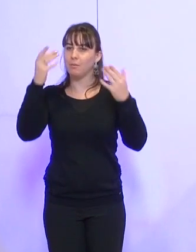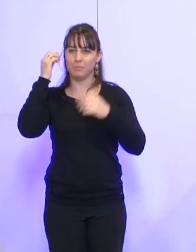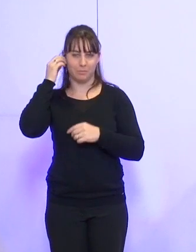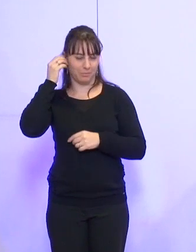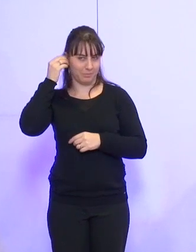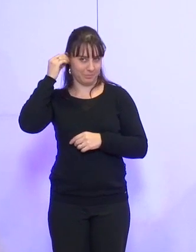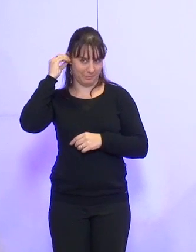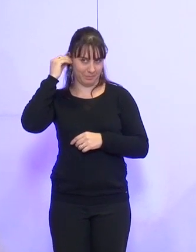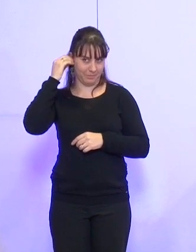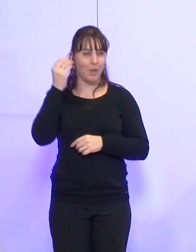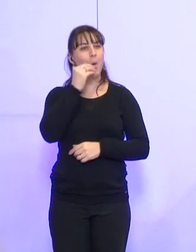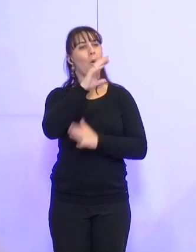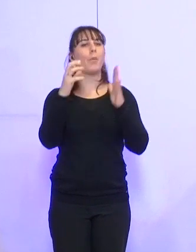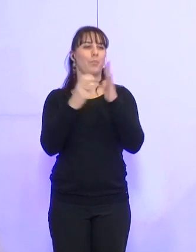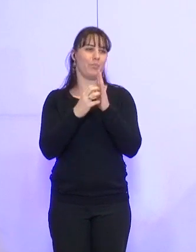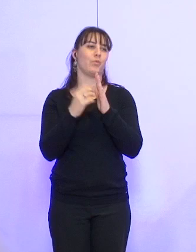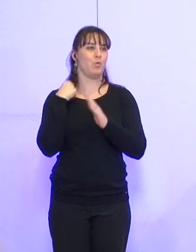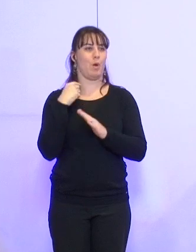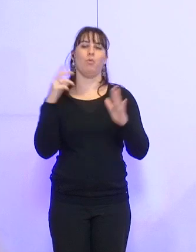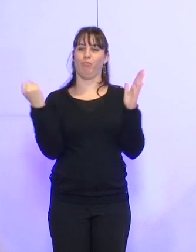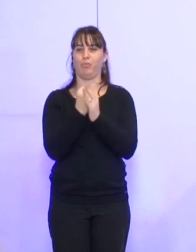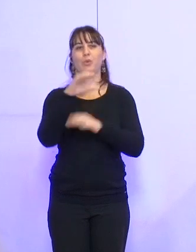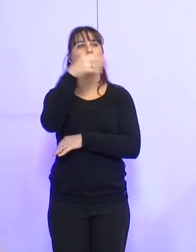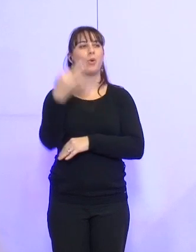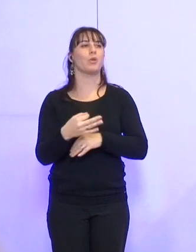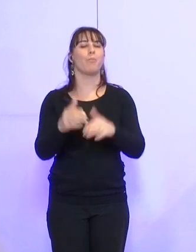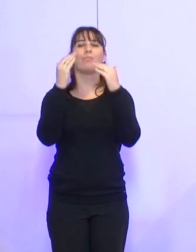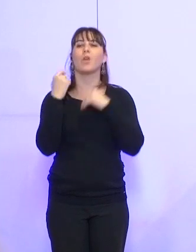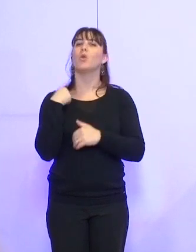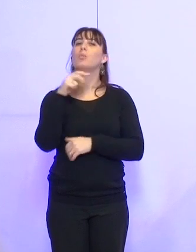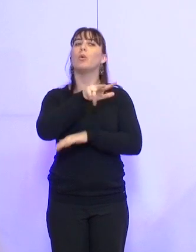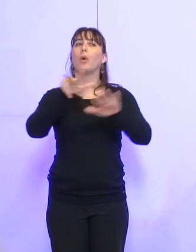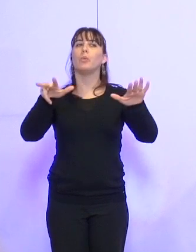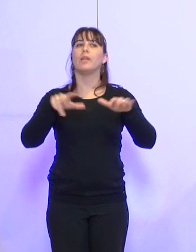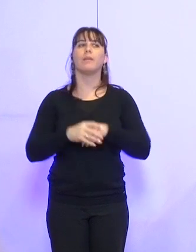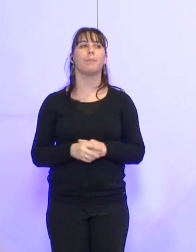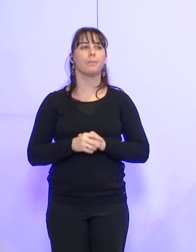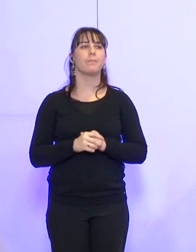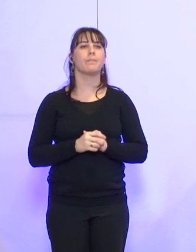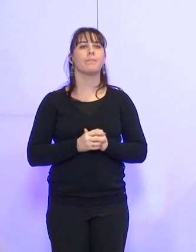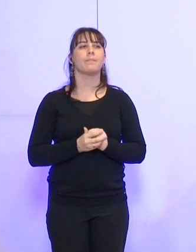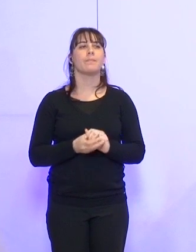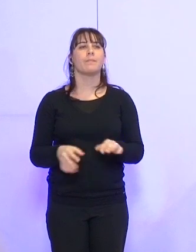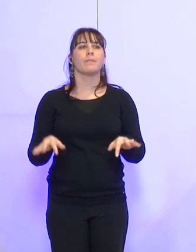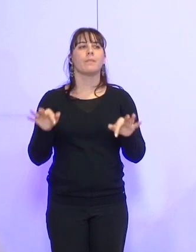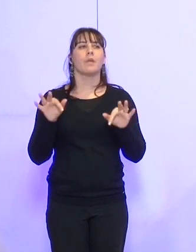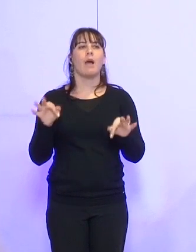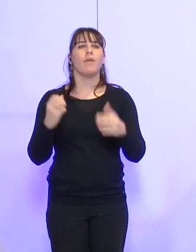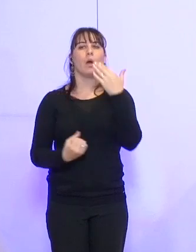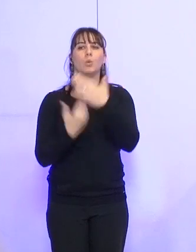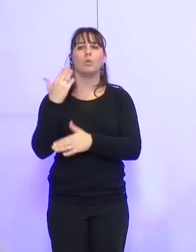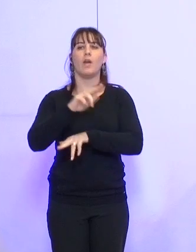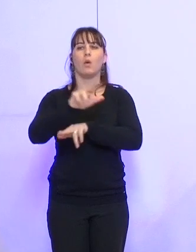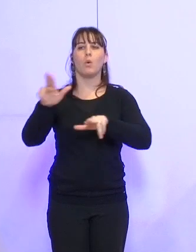Cette délibération est donc adoptée à l'unanimité. Délibération numéro 38. Il s'agit de l'approbation de la nouvelle convention